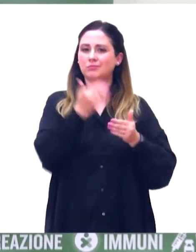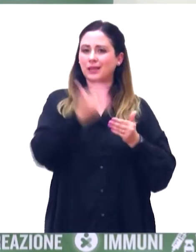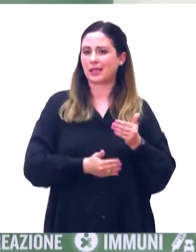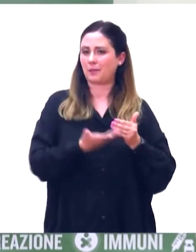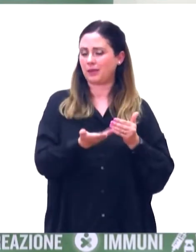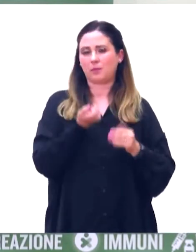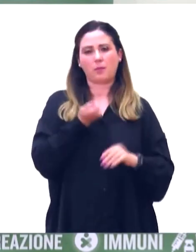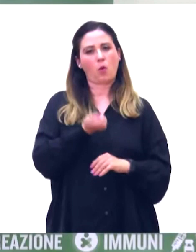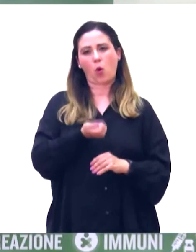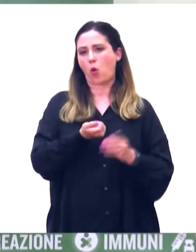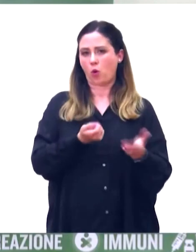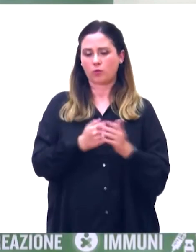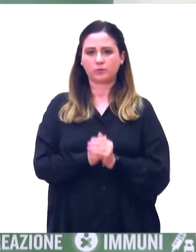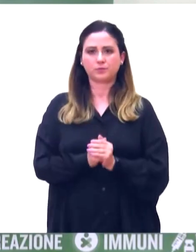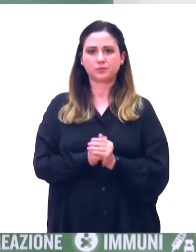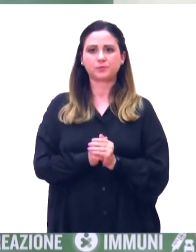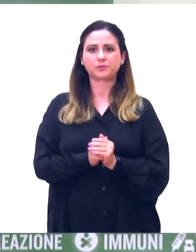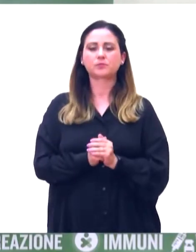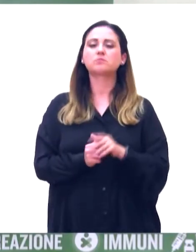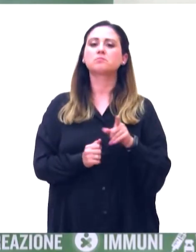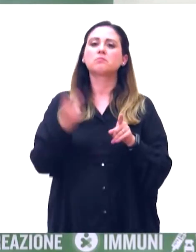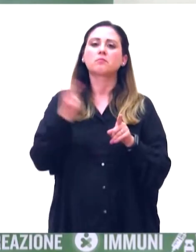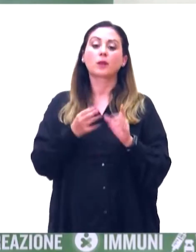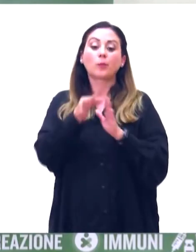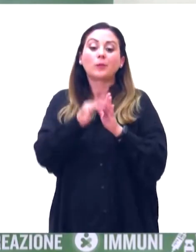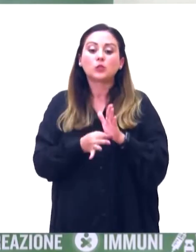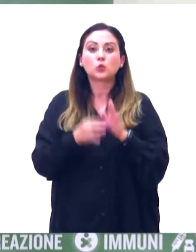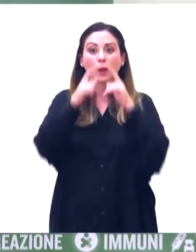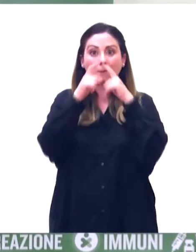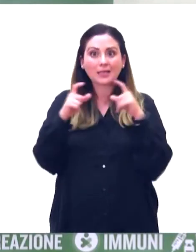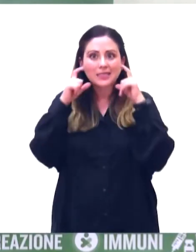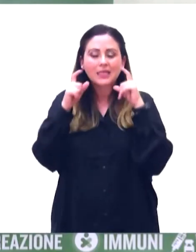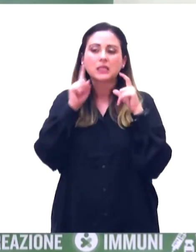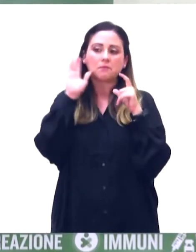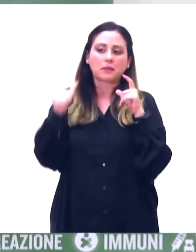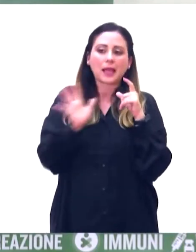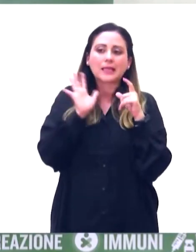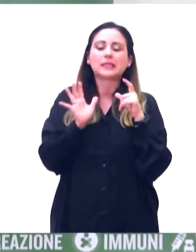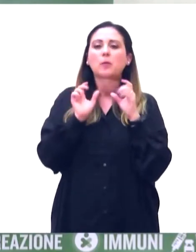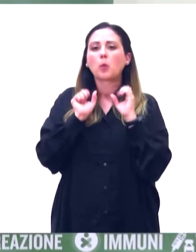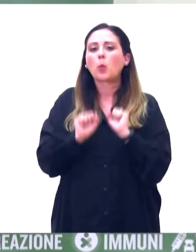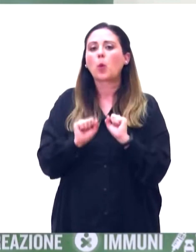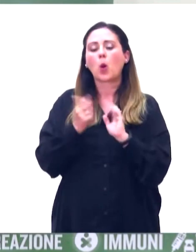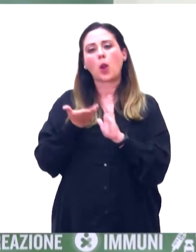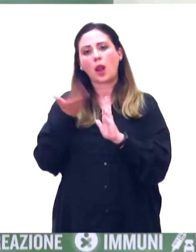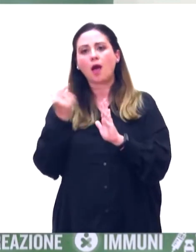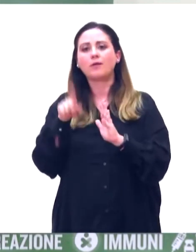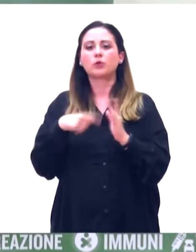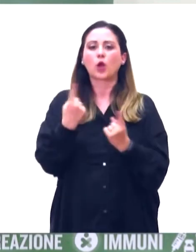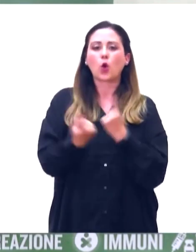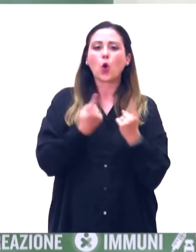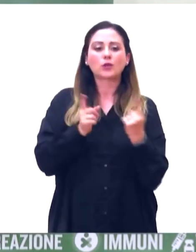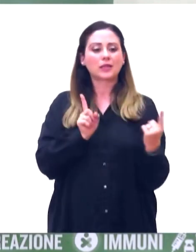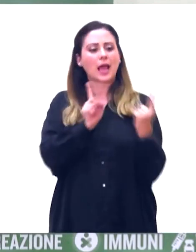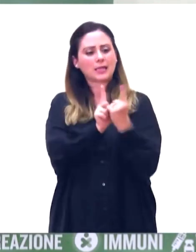poi allentare anche delle misure di protezione, come possono essere le mascherine, anche in contesti dove si possono